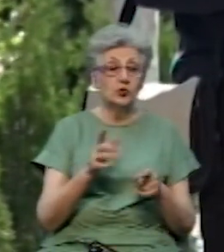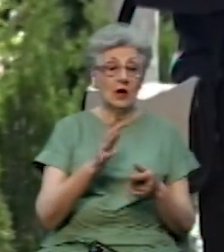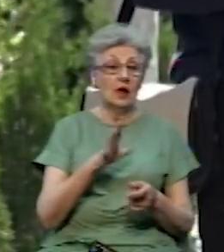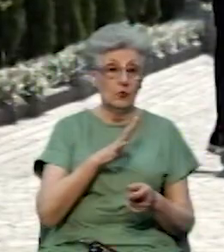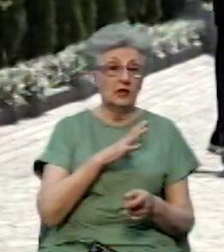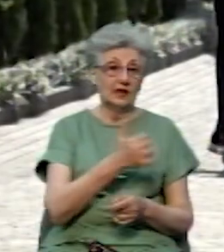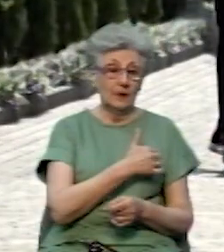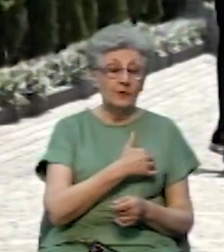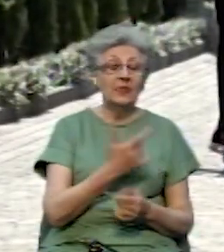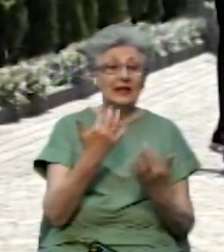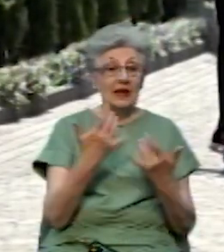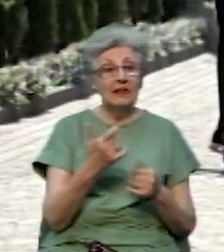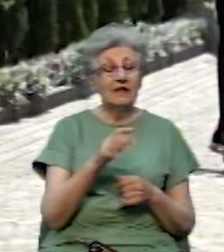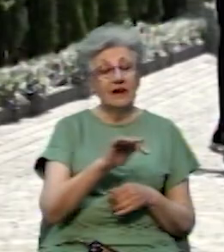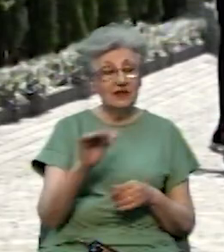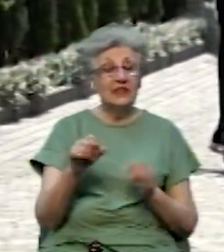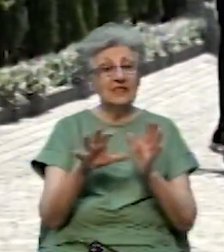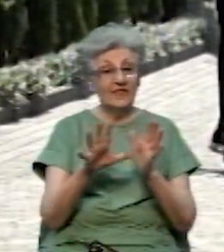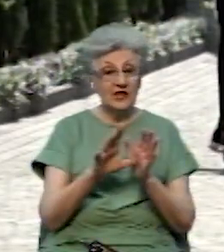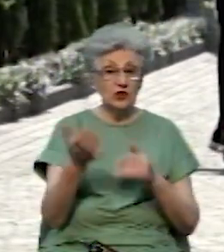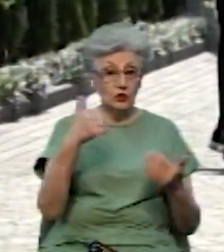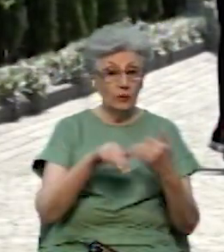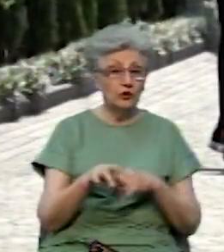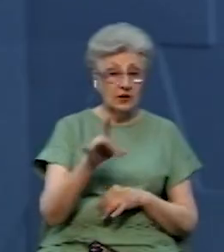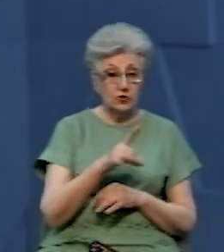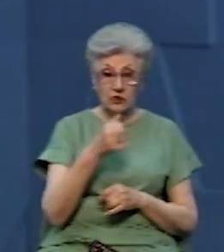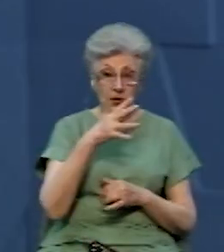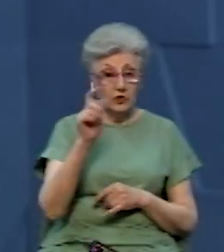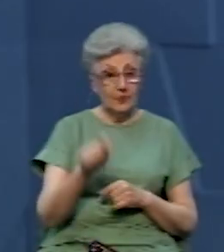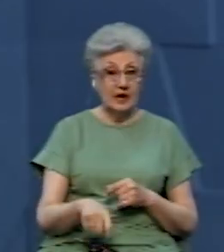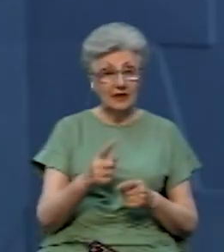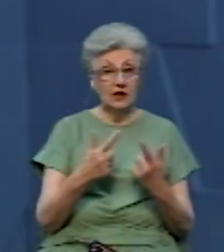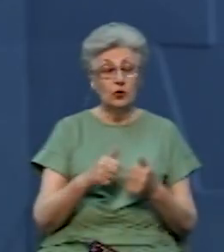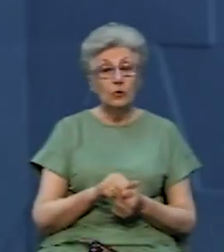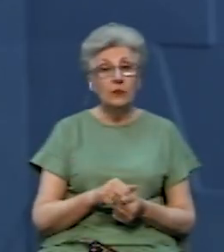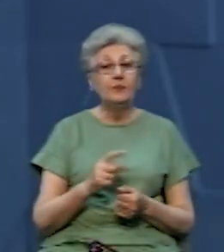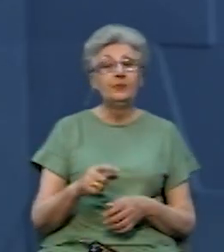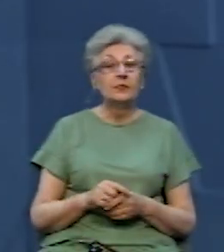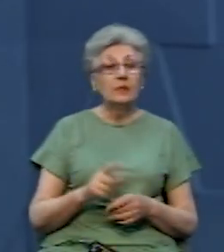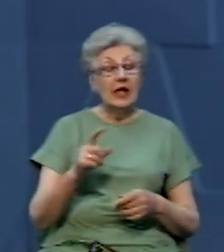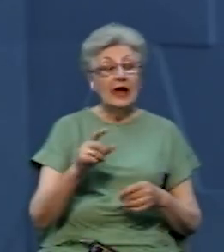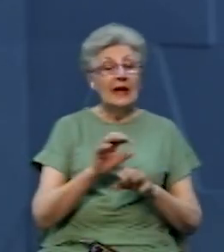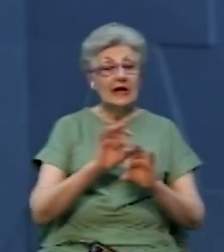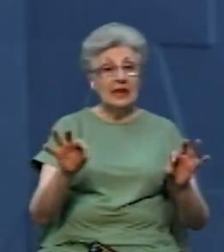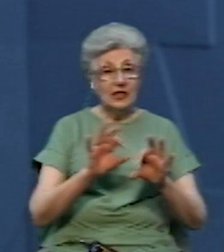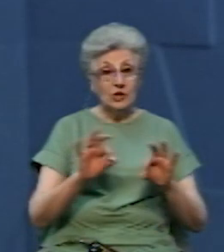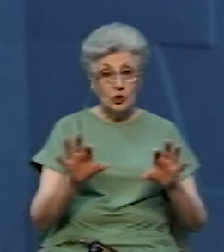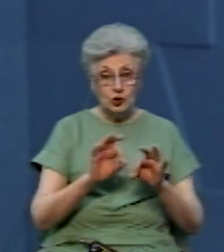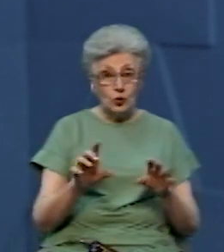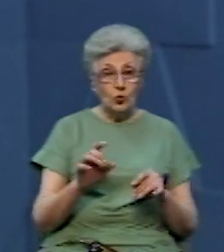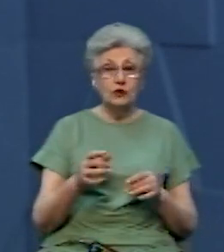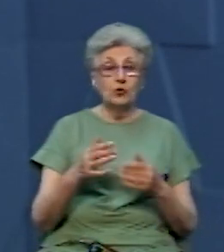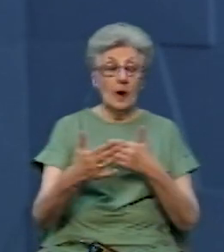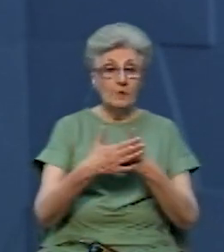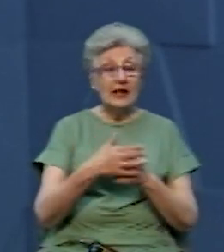районі. Кілька дітей не могли добратися до пункту тестування. Знести конструкцію у формі склянки біля однієї з